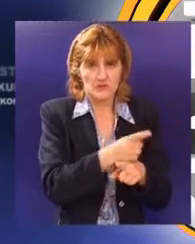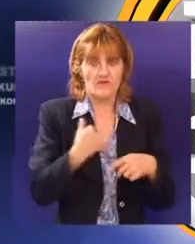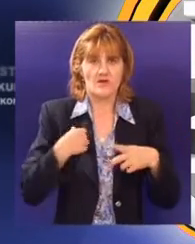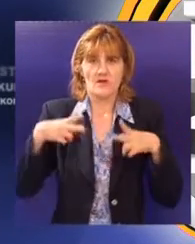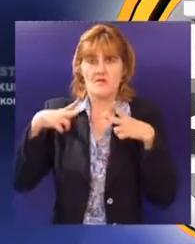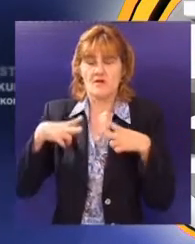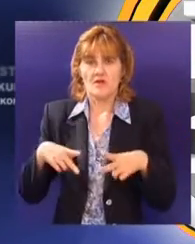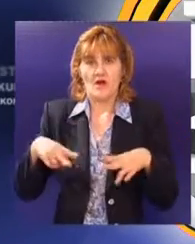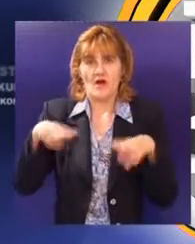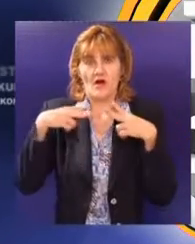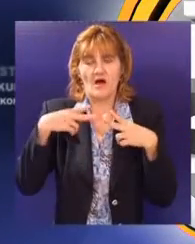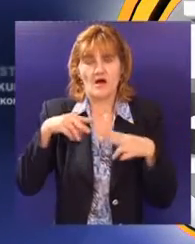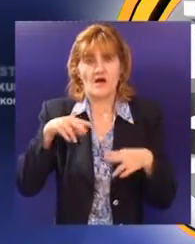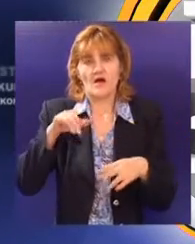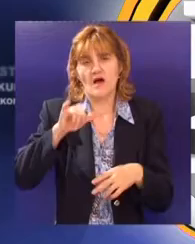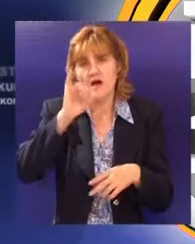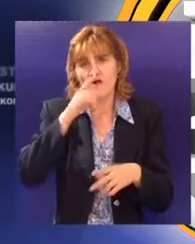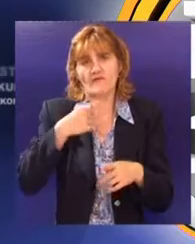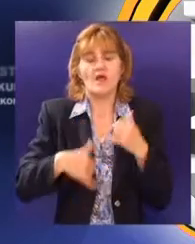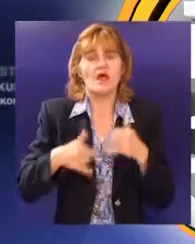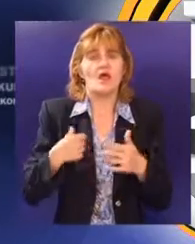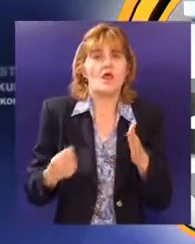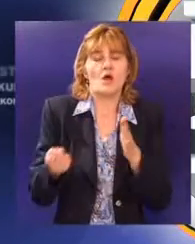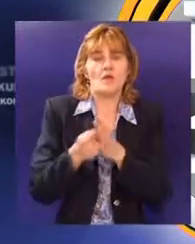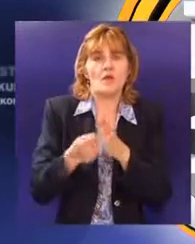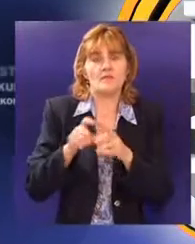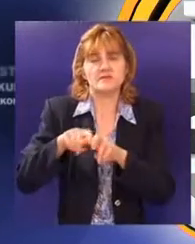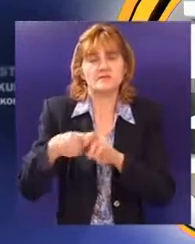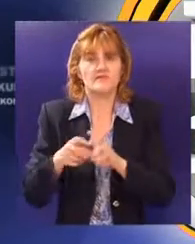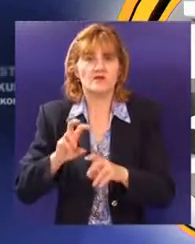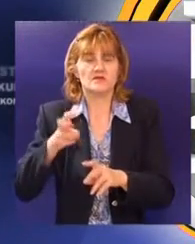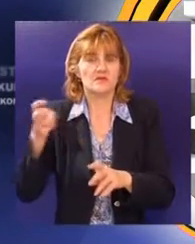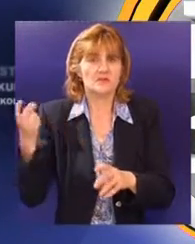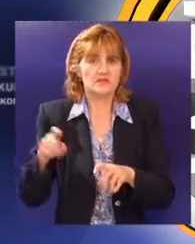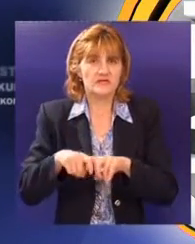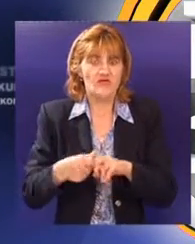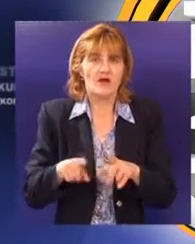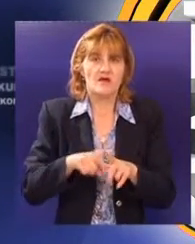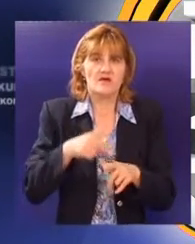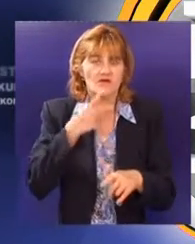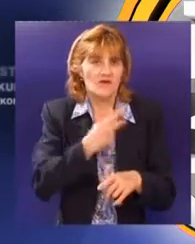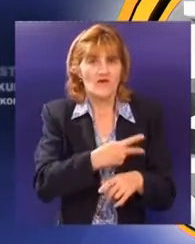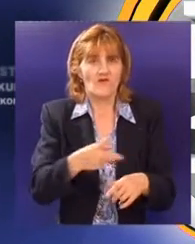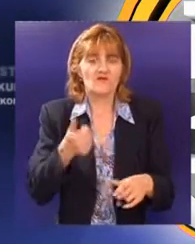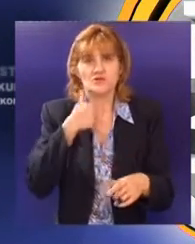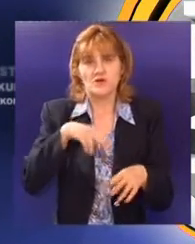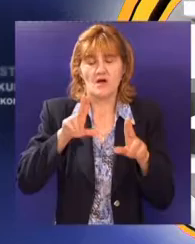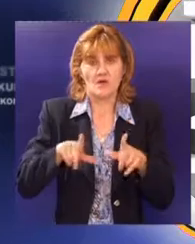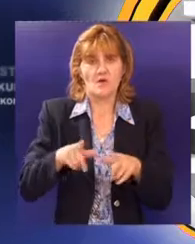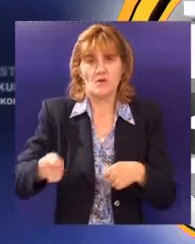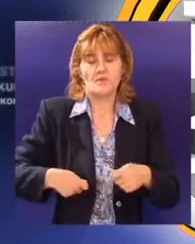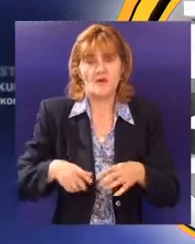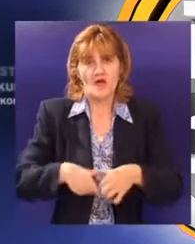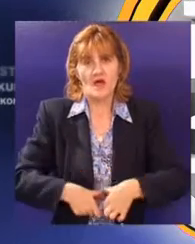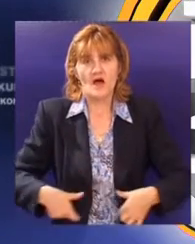modernom kafe baru ali i pogledati i pazariti širok spektar autokozmetike kao i OptiBelt i Rubena Remenje